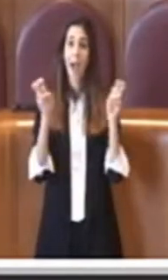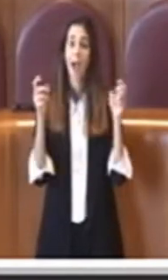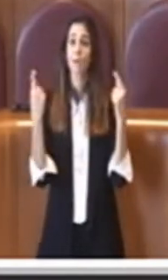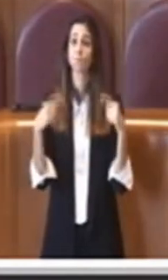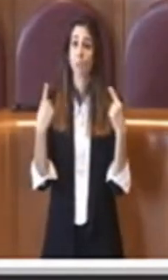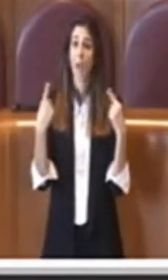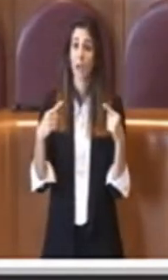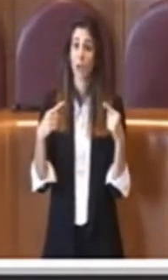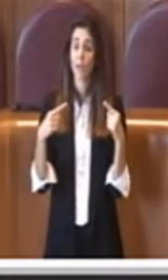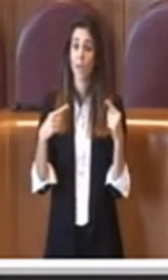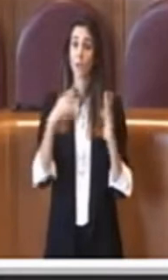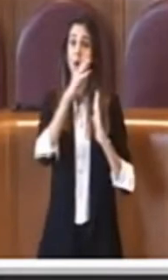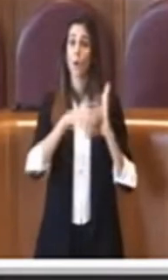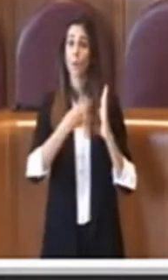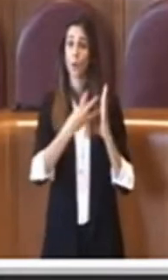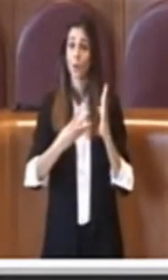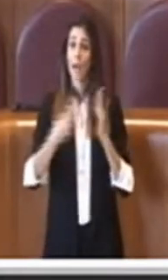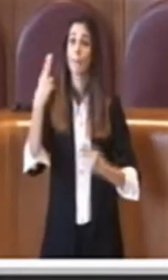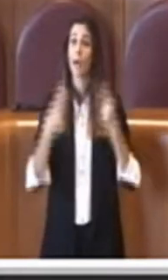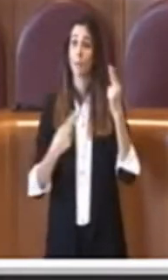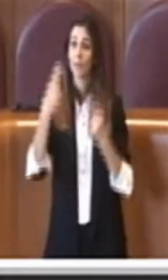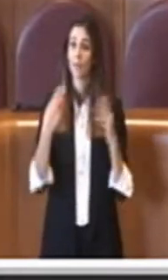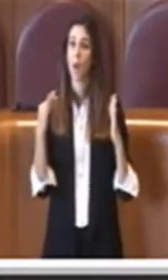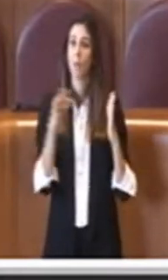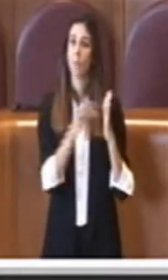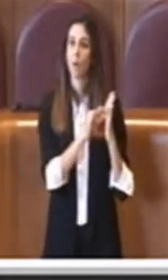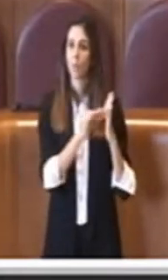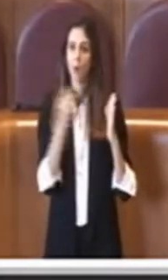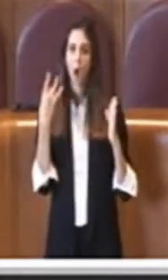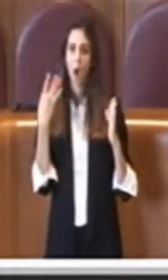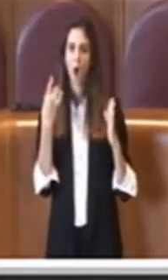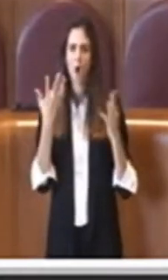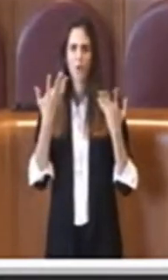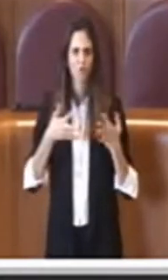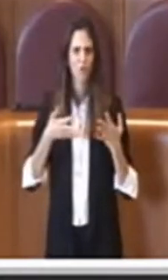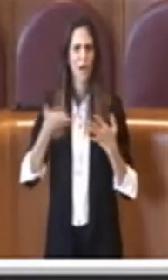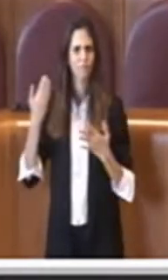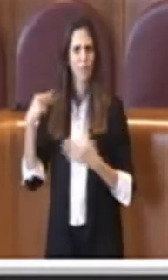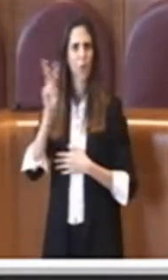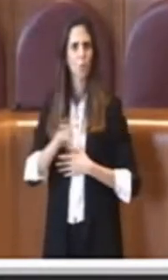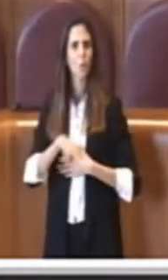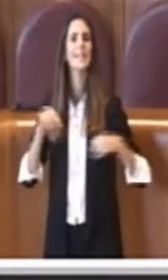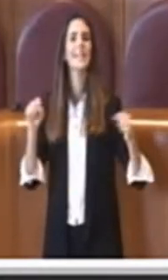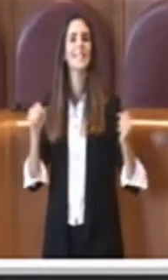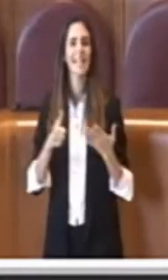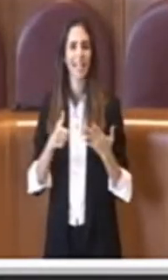questa amministrazione nel 2016. Sicuramente,